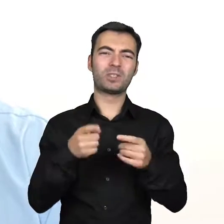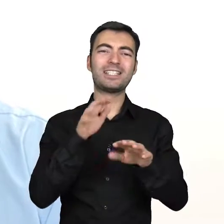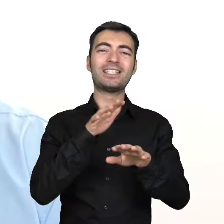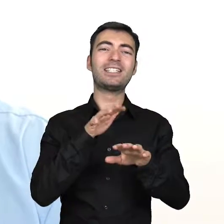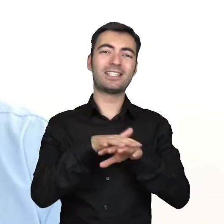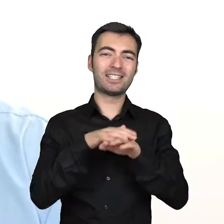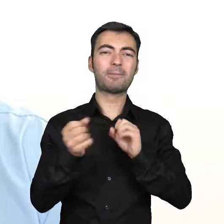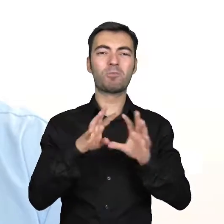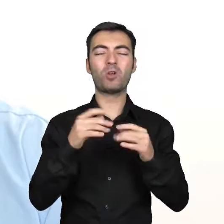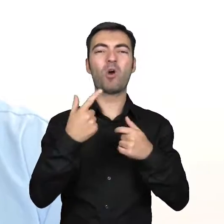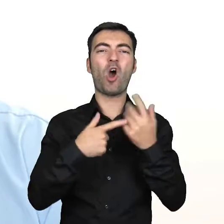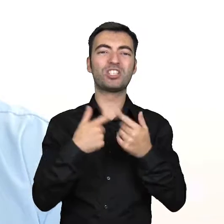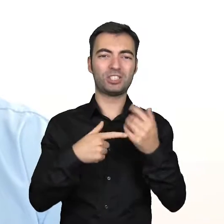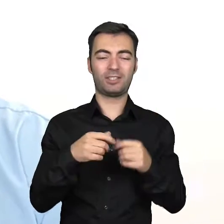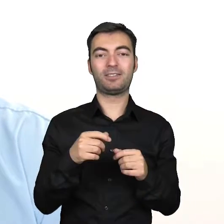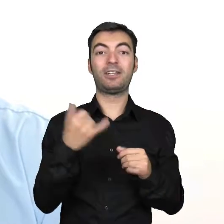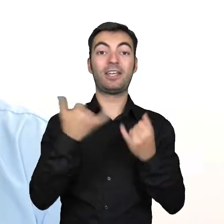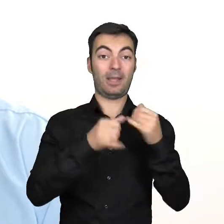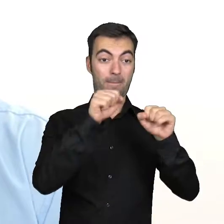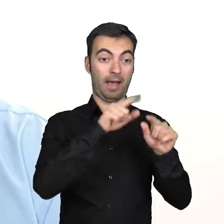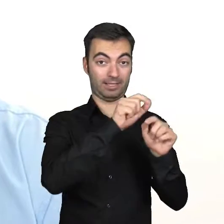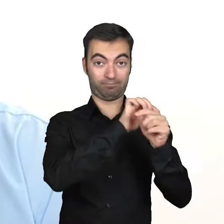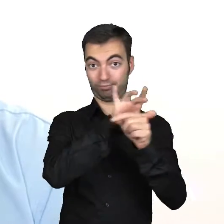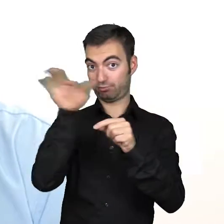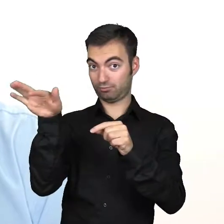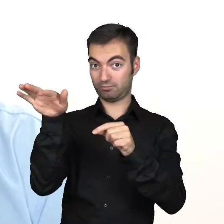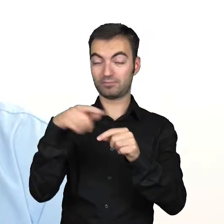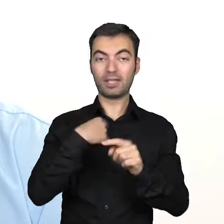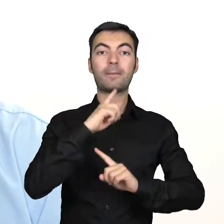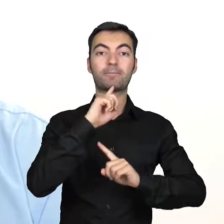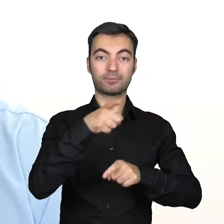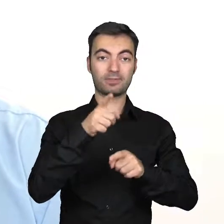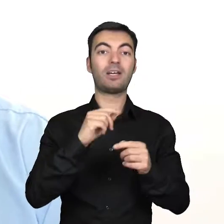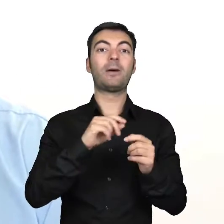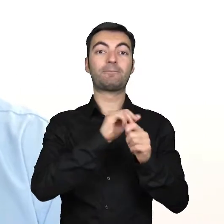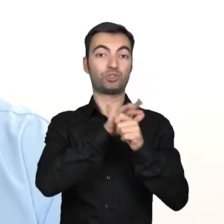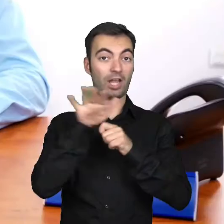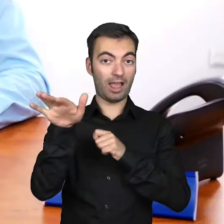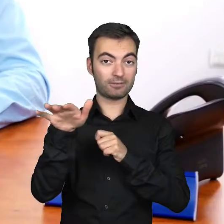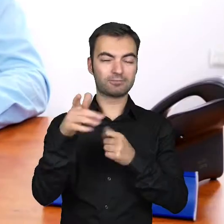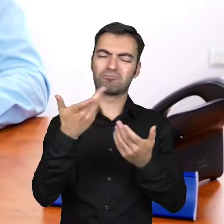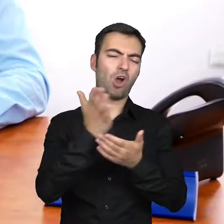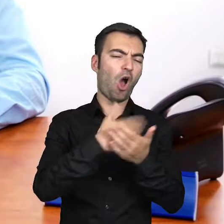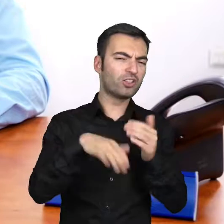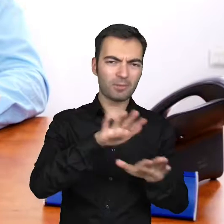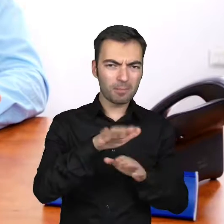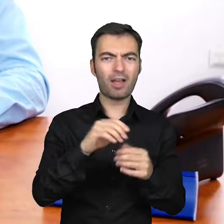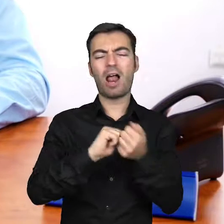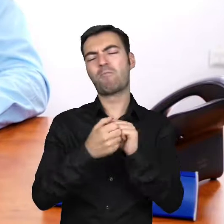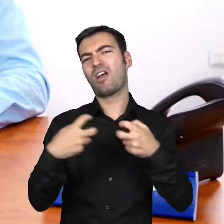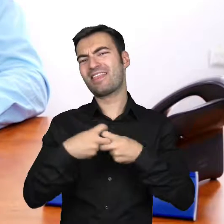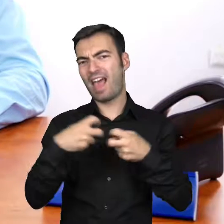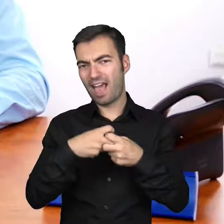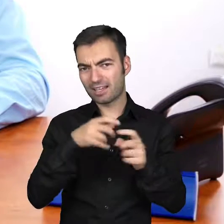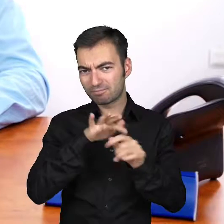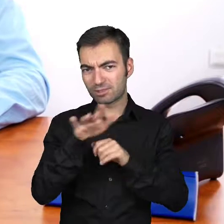rozliczeń pomiędzy bankami. Kiedy chcę przelać pieniądze z jednego banku do drugiego, no to zlecam przelew, czy to w oddziale,